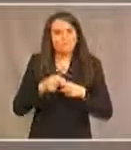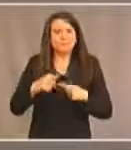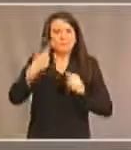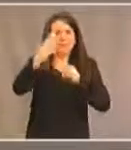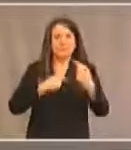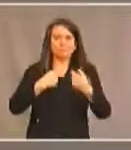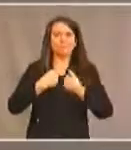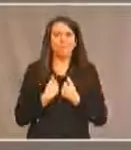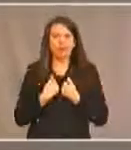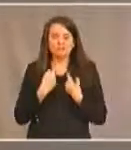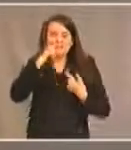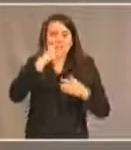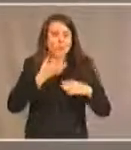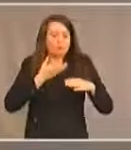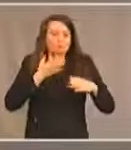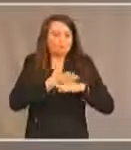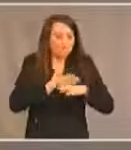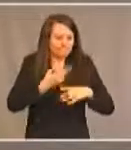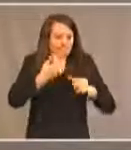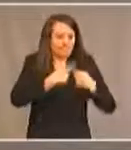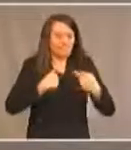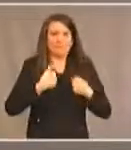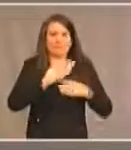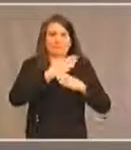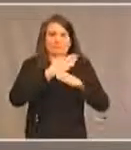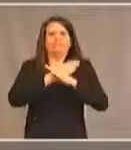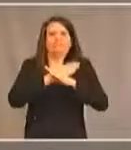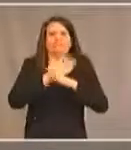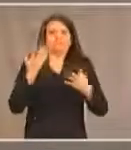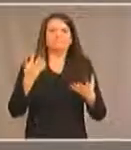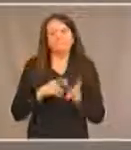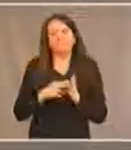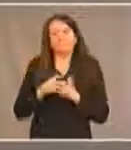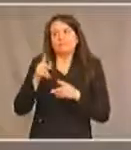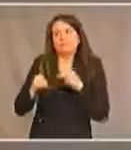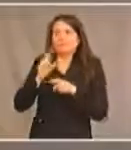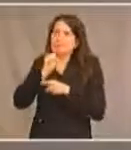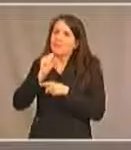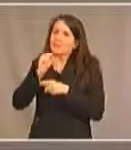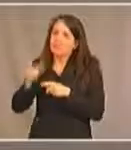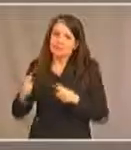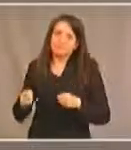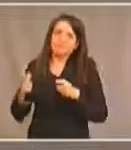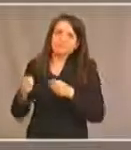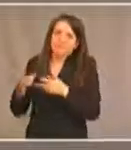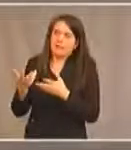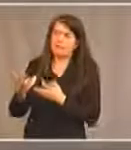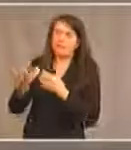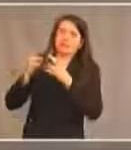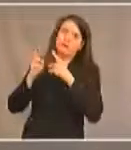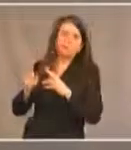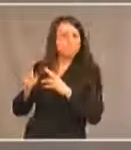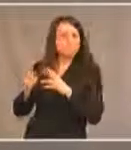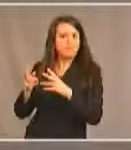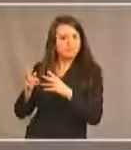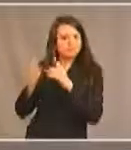nous empêche d'accéder à ce désir. Et donc, cette aînée qu'on veut traiter avec respect, avec